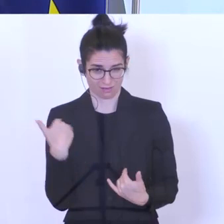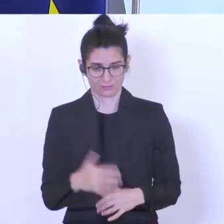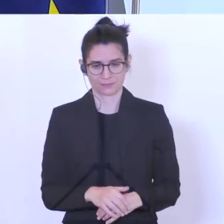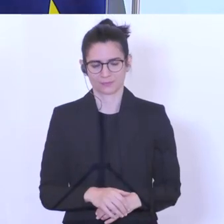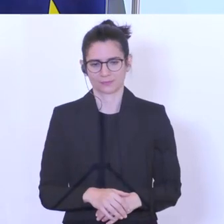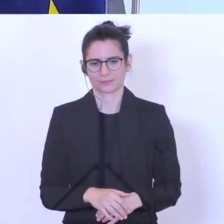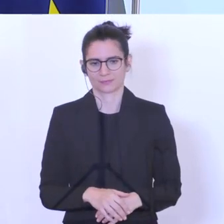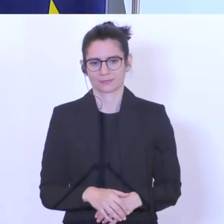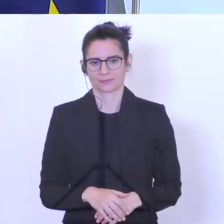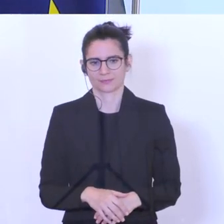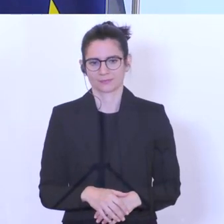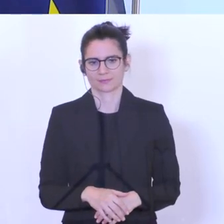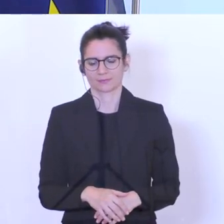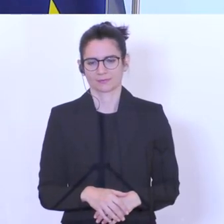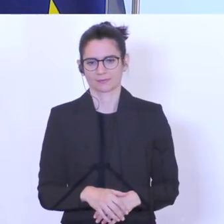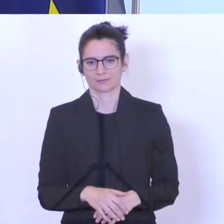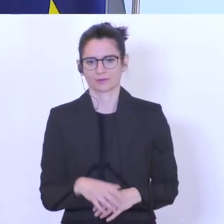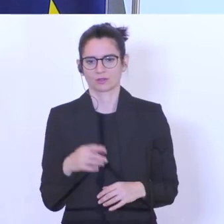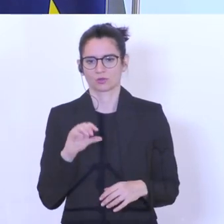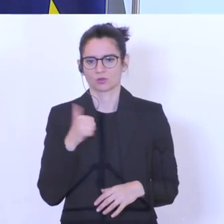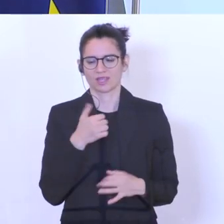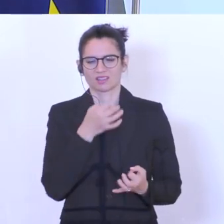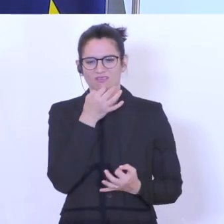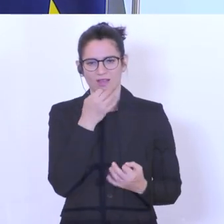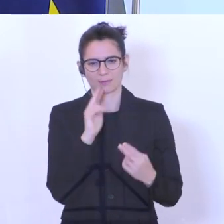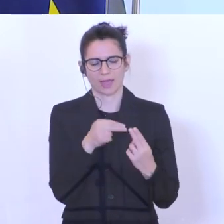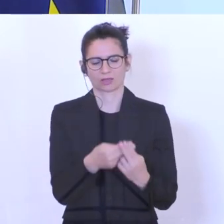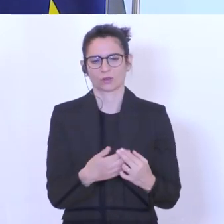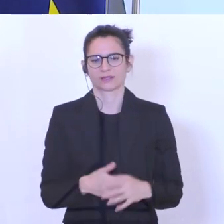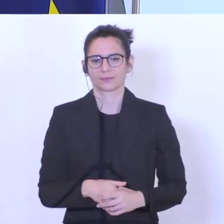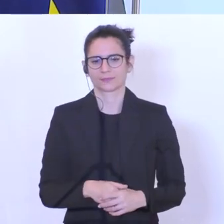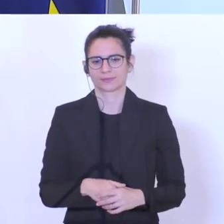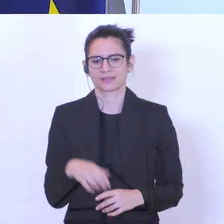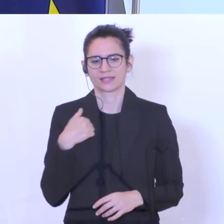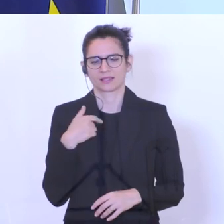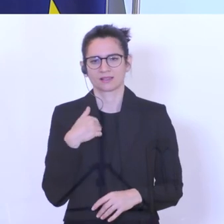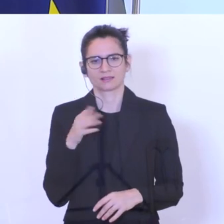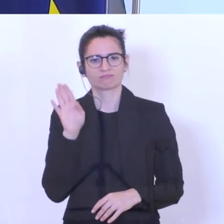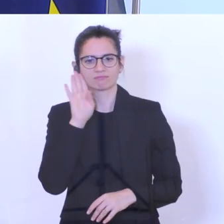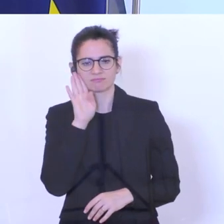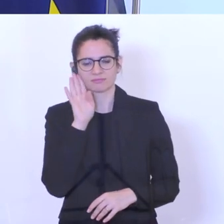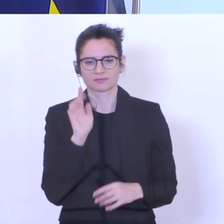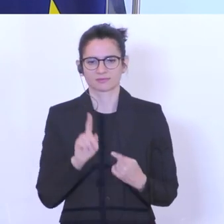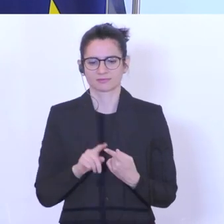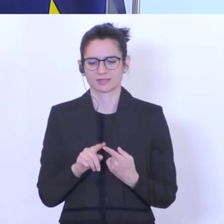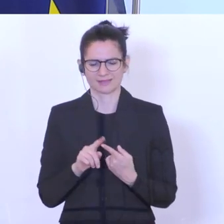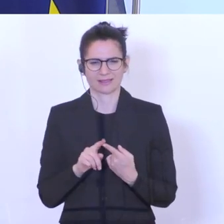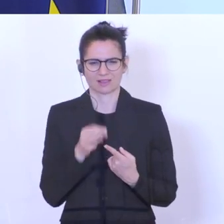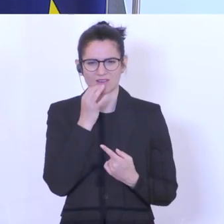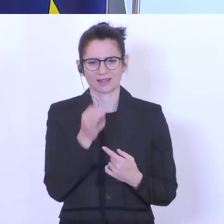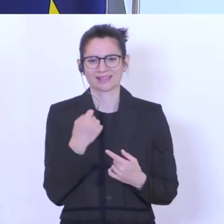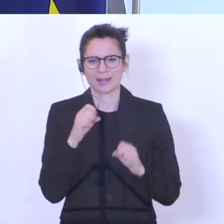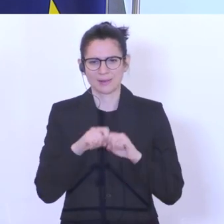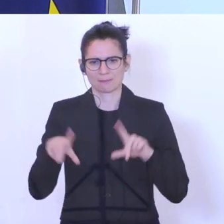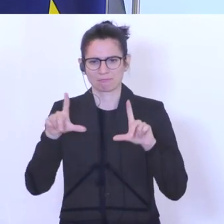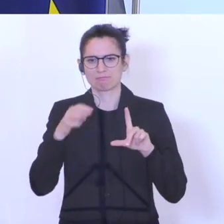Gut, ich darf vielleicht gleich zu der Fragenbeantwortung kommen. Ich habe wahrgenommen zu Ihrer zweiten Frage, dass einigen das